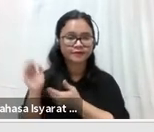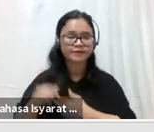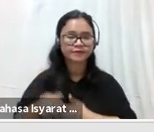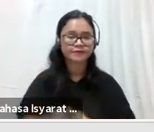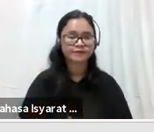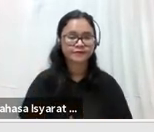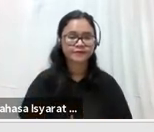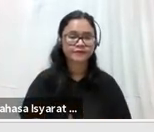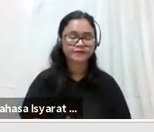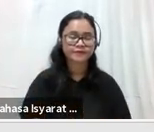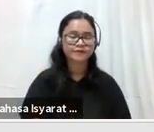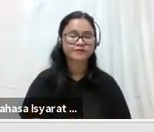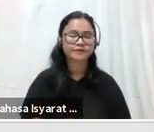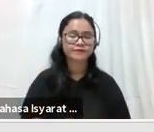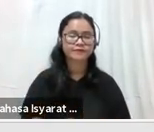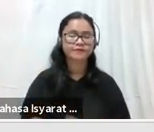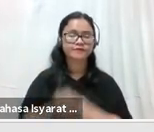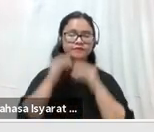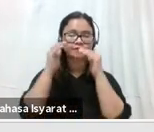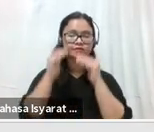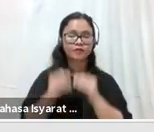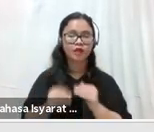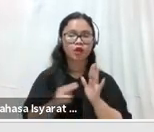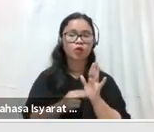kurung individu 15.